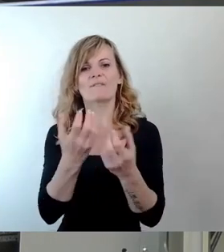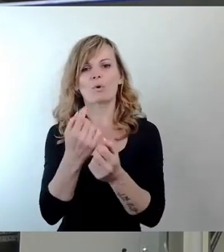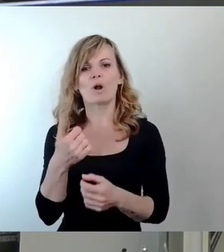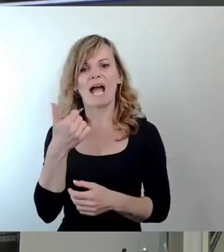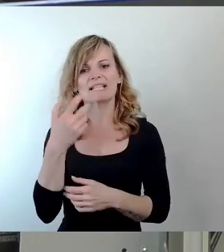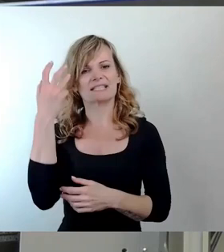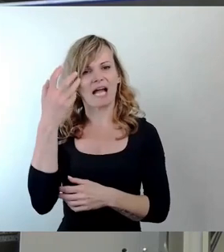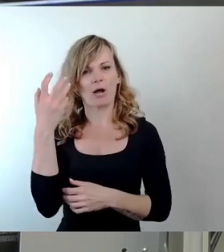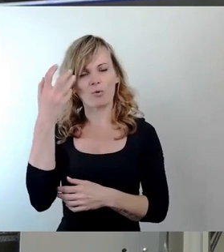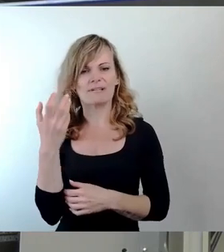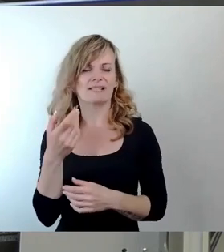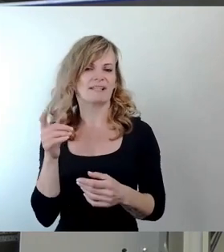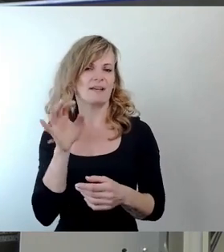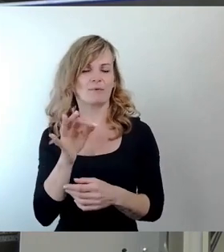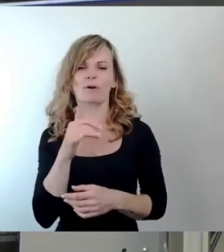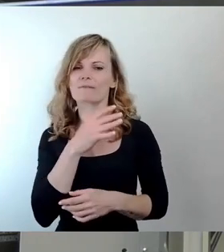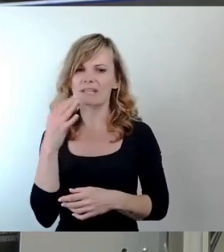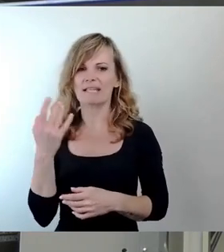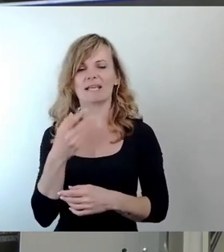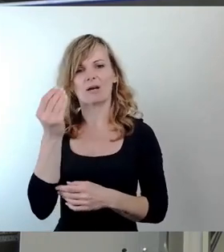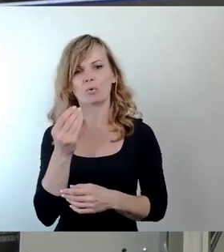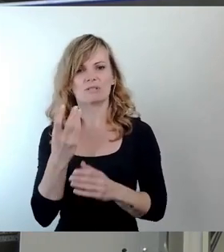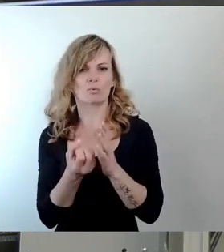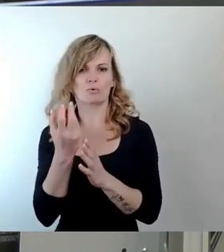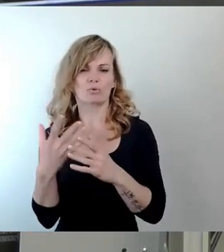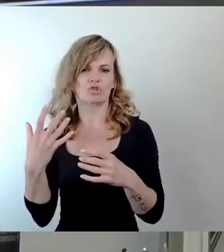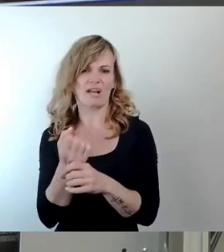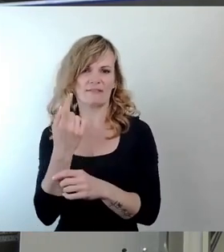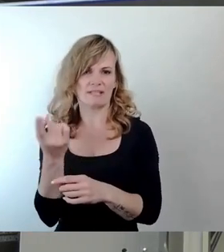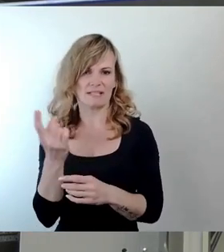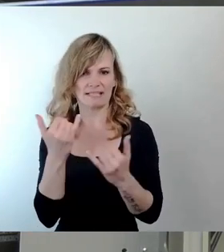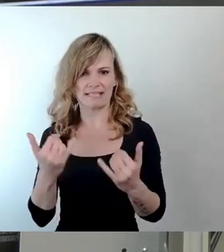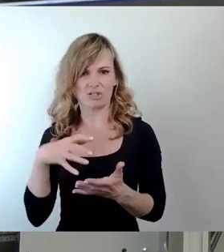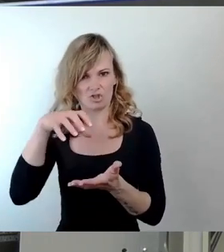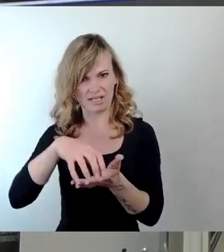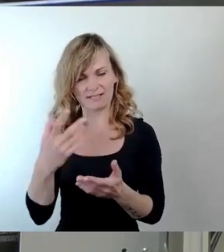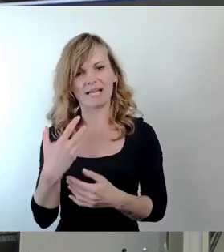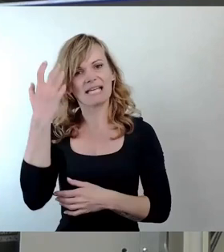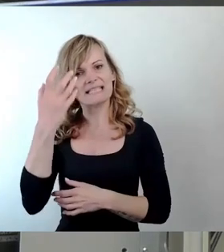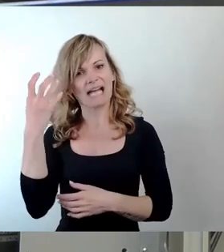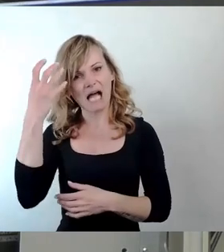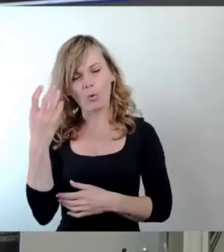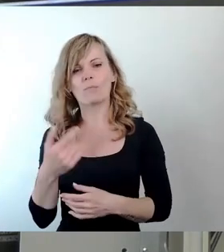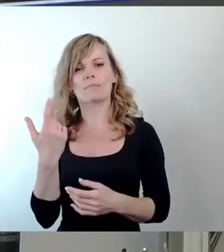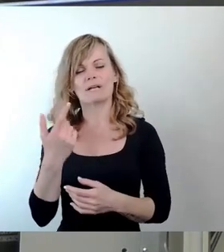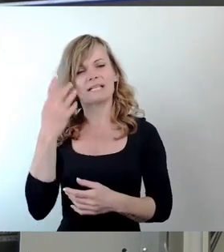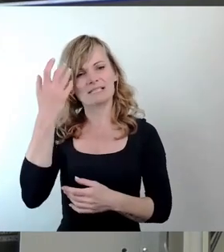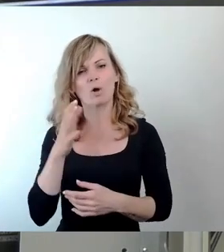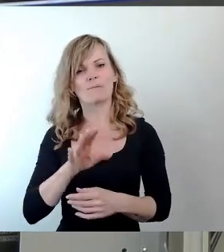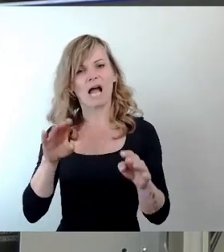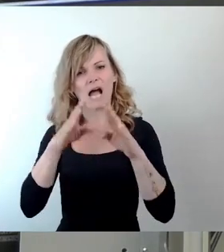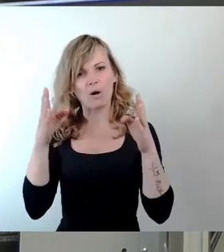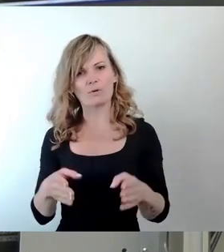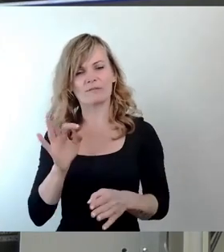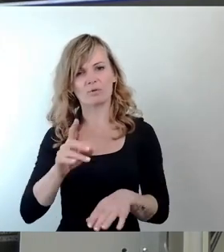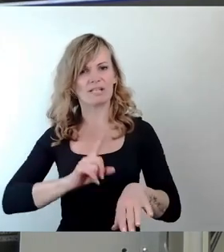Kunst- und Kulturschaffende in dieser Stadt. Nämlich eines Traumes, eines Traumes eines Hauses für die zeitgenössische